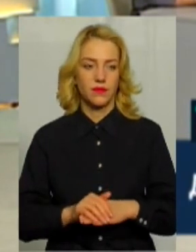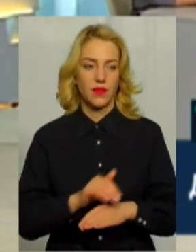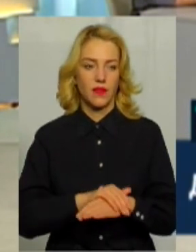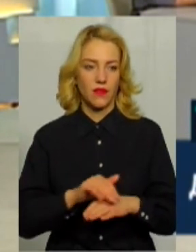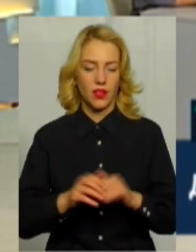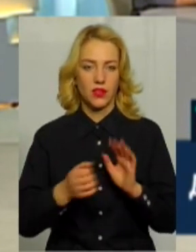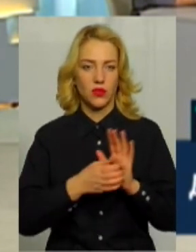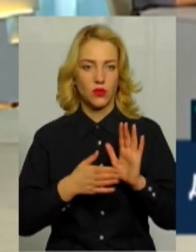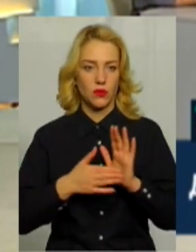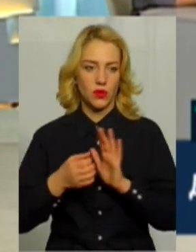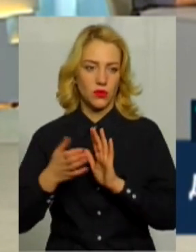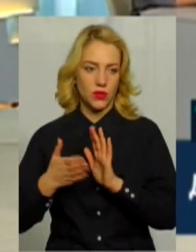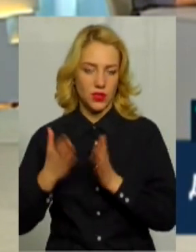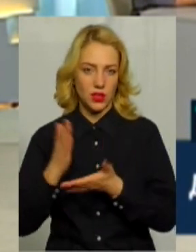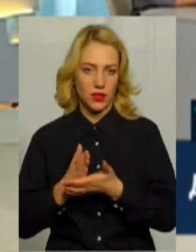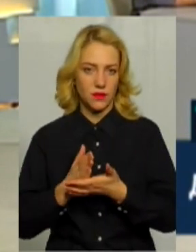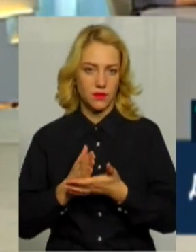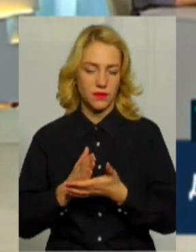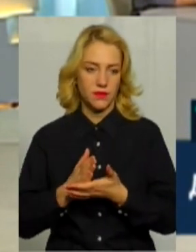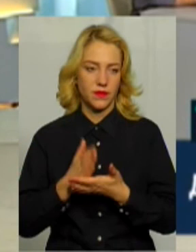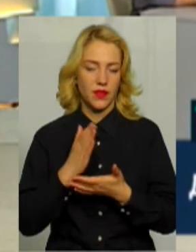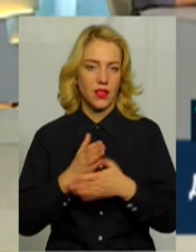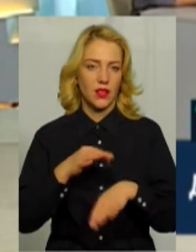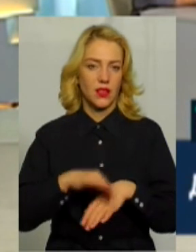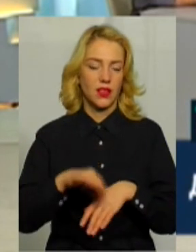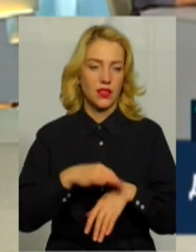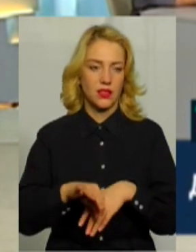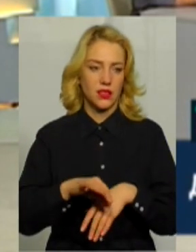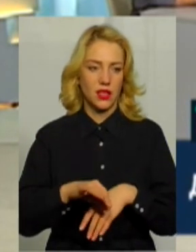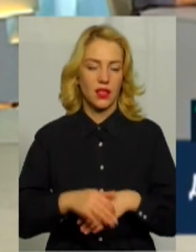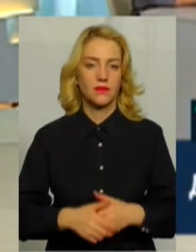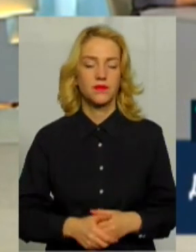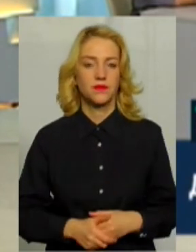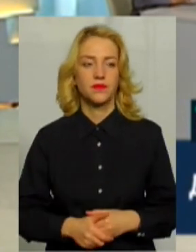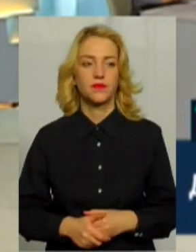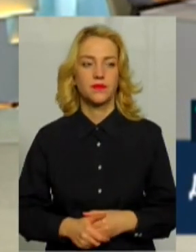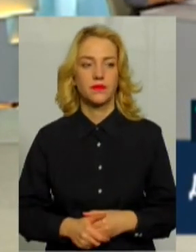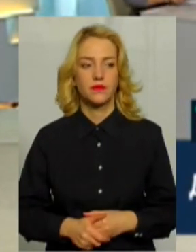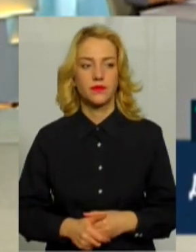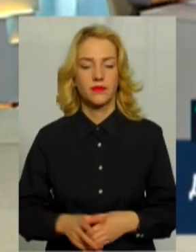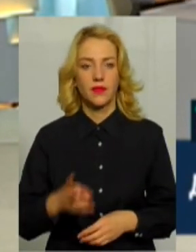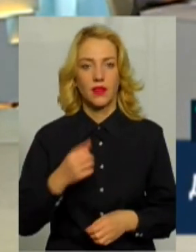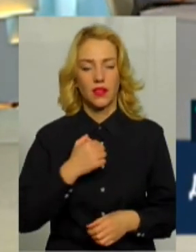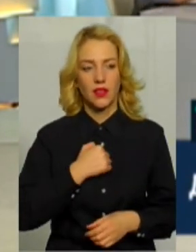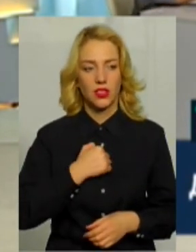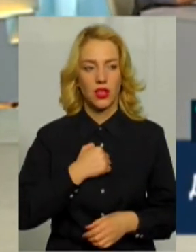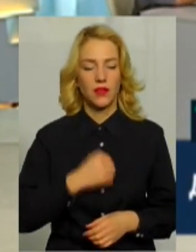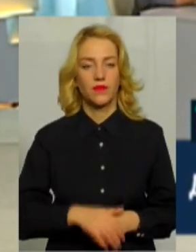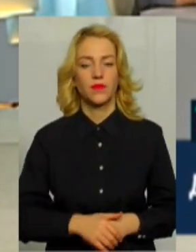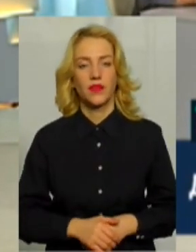документуються, є насилля, і мусимо реагувати. А